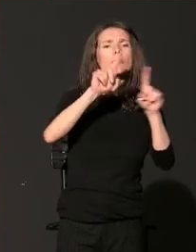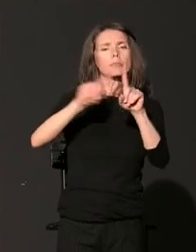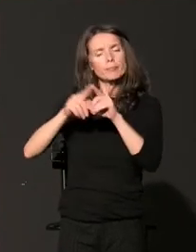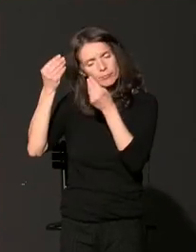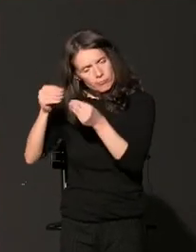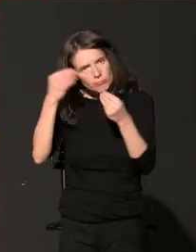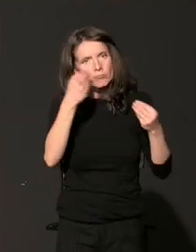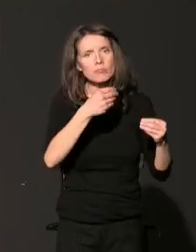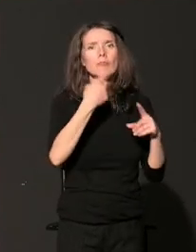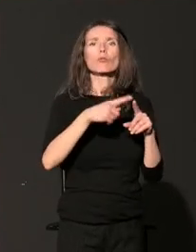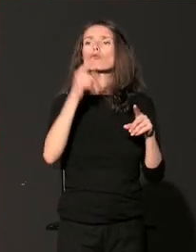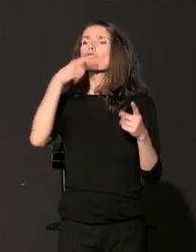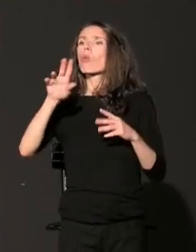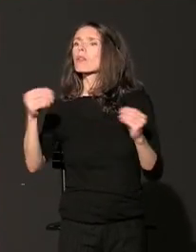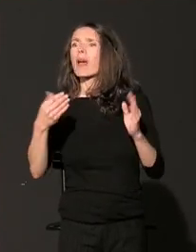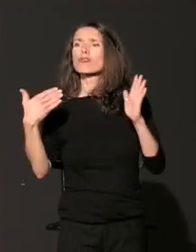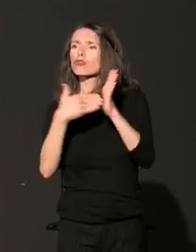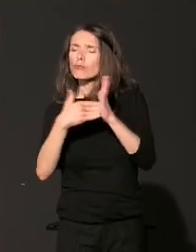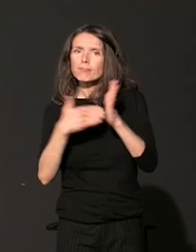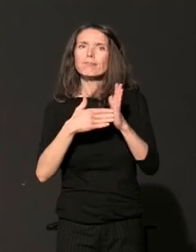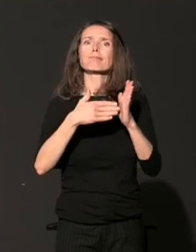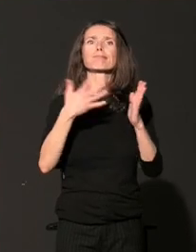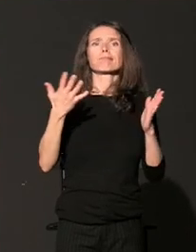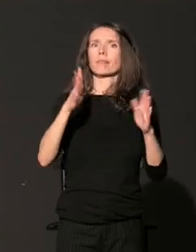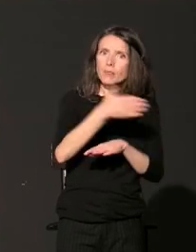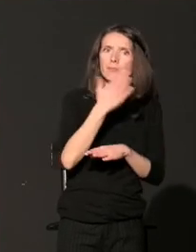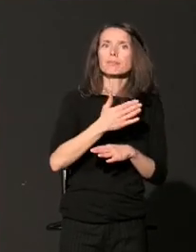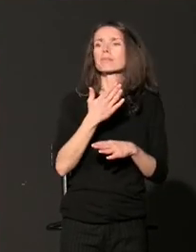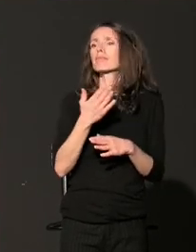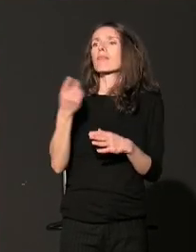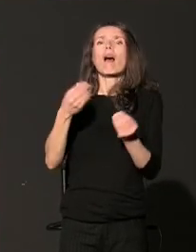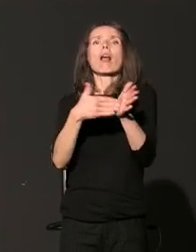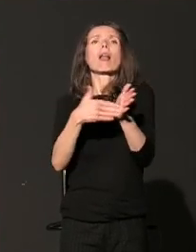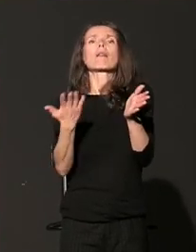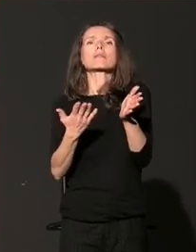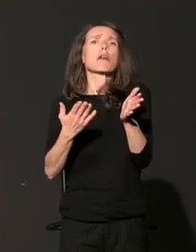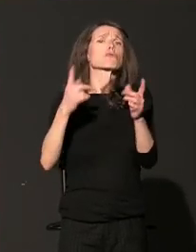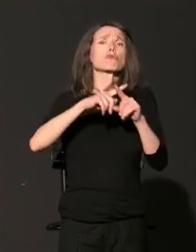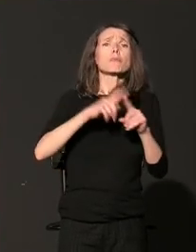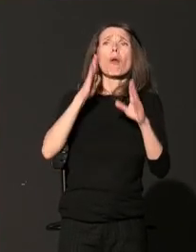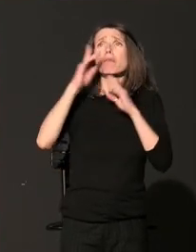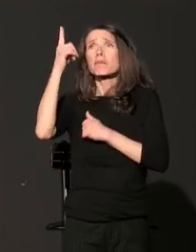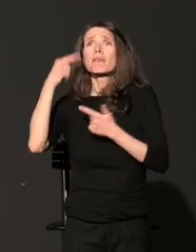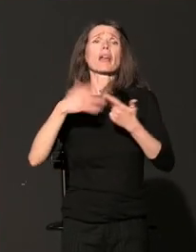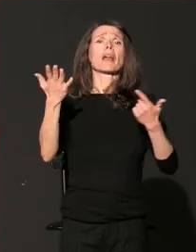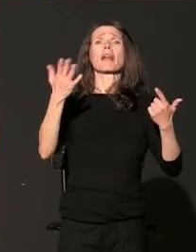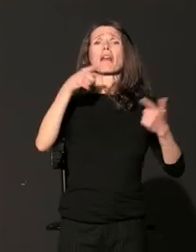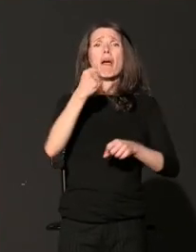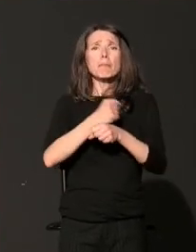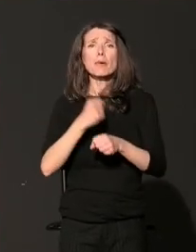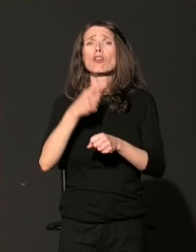uklanjanje prepreka sa kojim se ljudi soočavaju zbog svog posla, etničke pripadnosti, religije, invaliditeta,